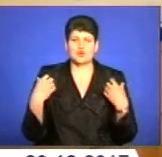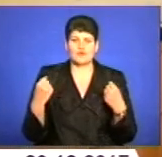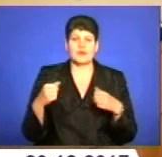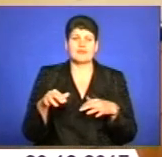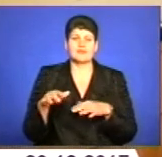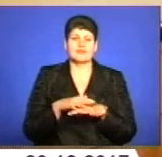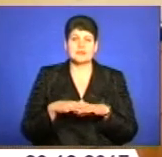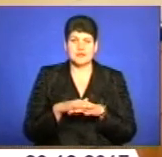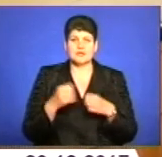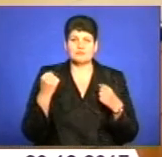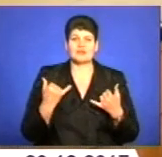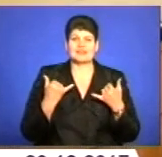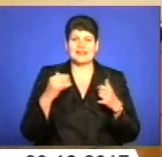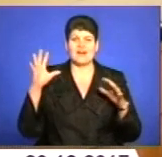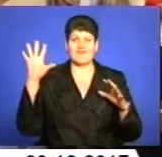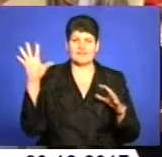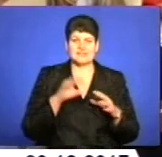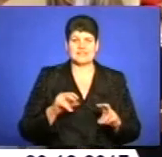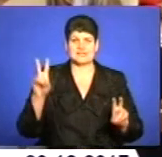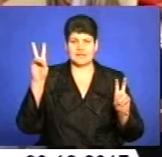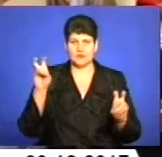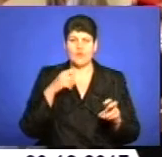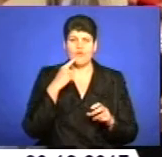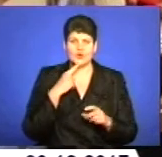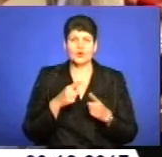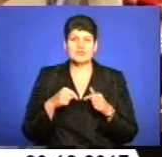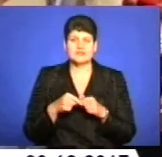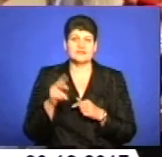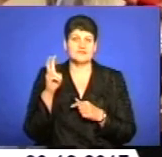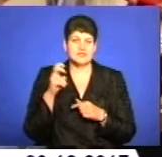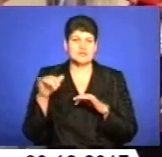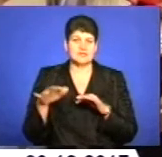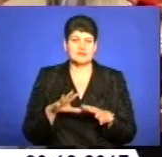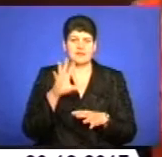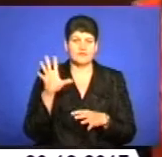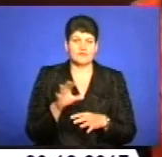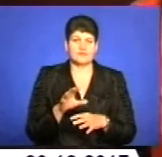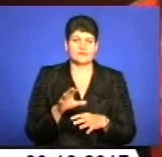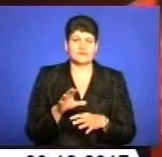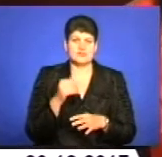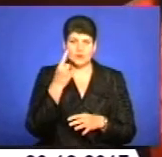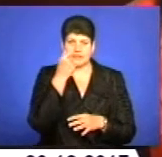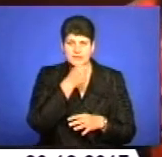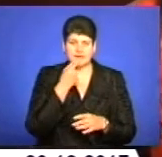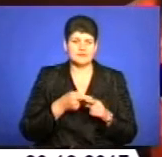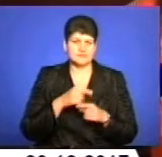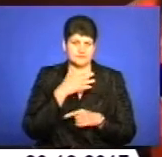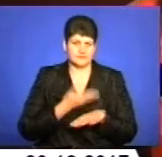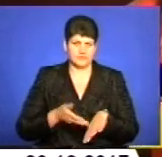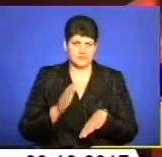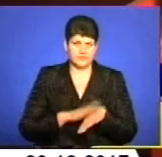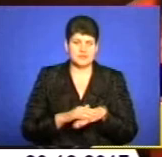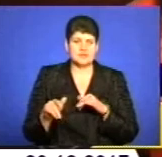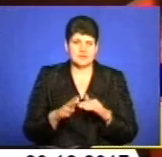для всіх каже, без підтримки організувати близько двох сотень заходів за рік дуже важко. Захід є вже традиційним, оскільки